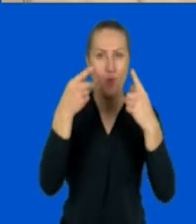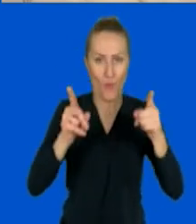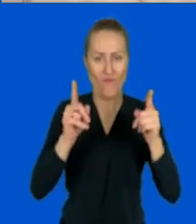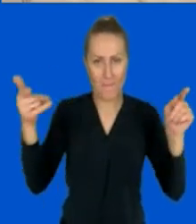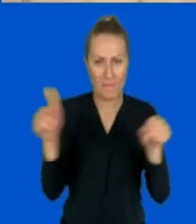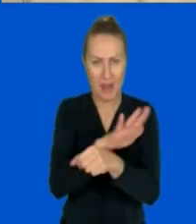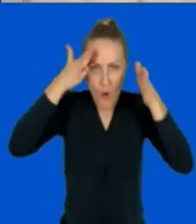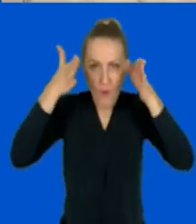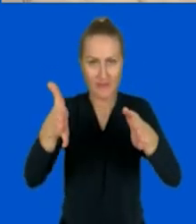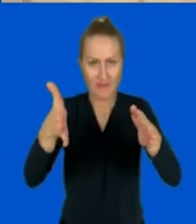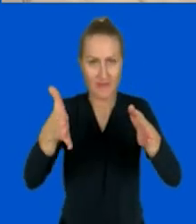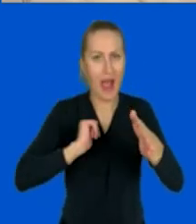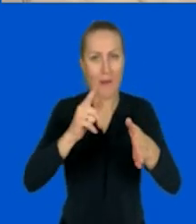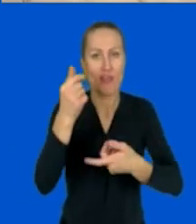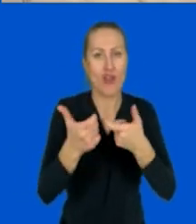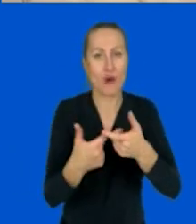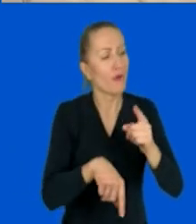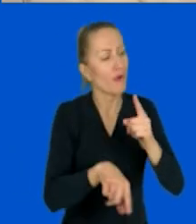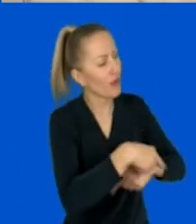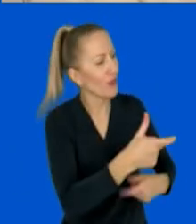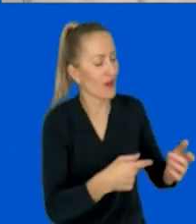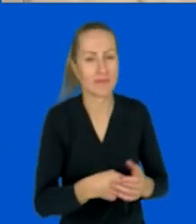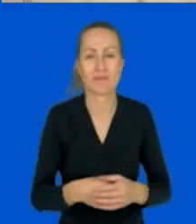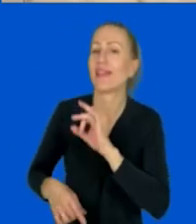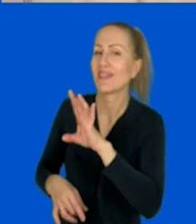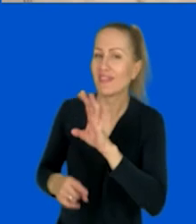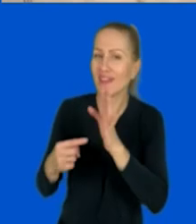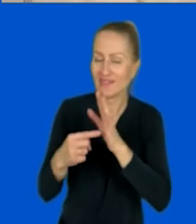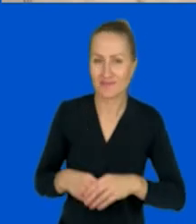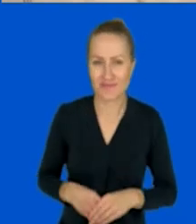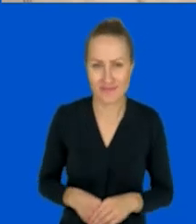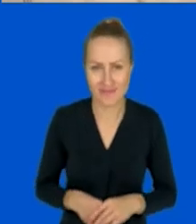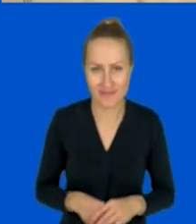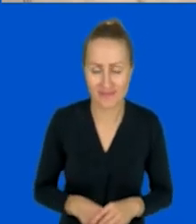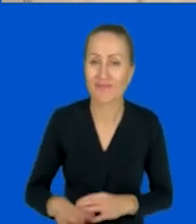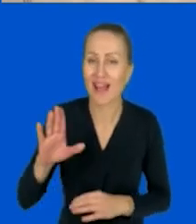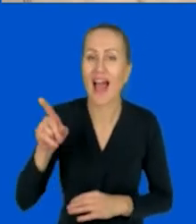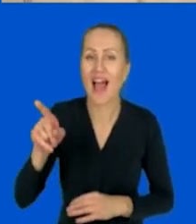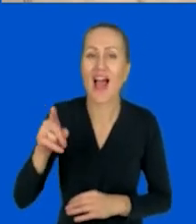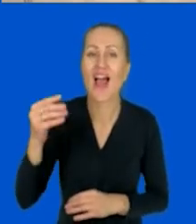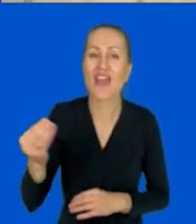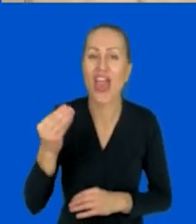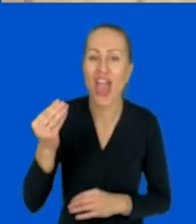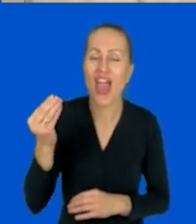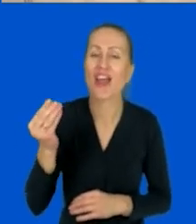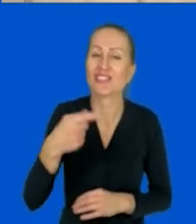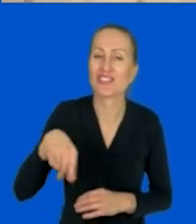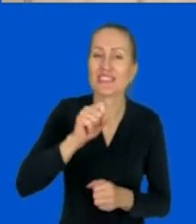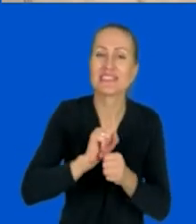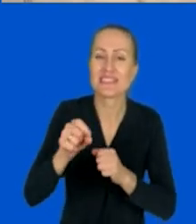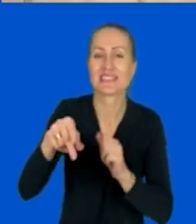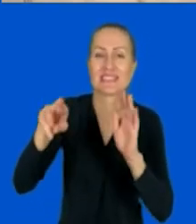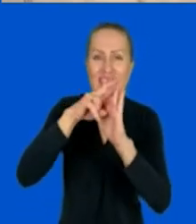czegoś na boku. Tak, Kasi, ale wiesz co? Skoro jesteś jeszcze wśród tych wszystkich zasad,